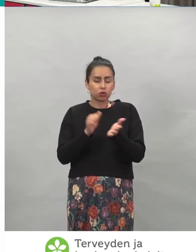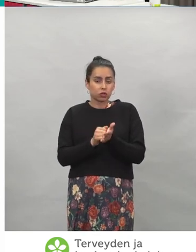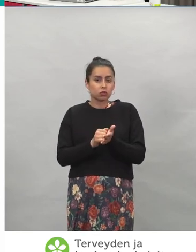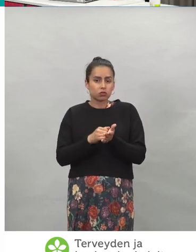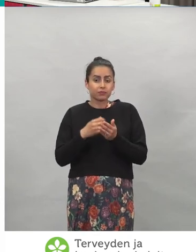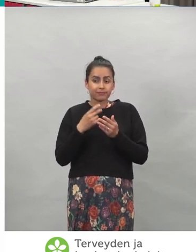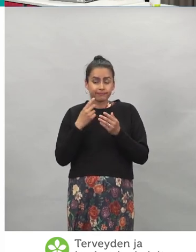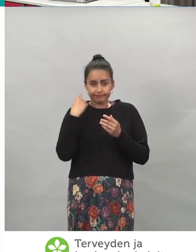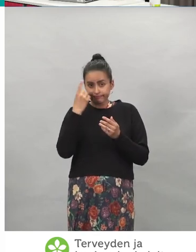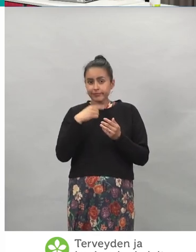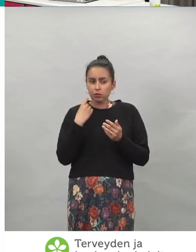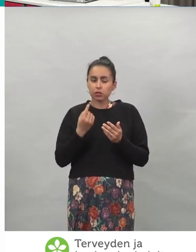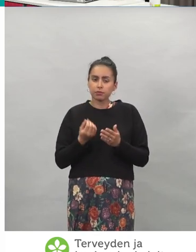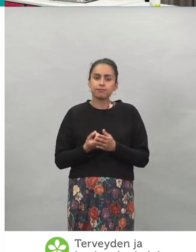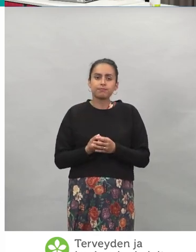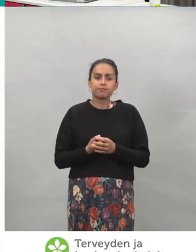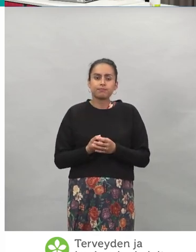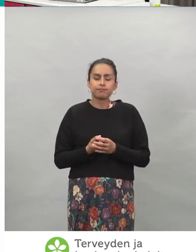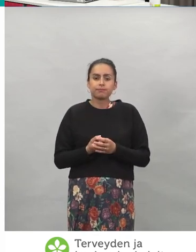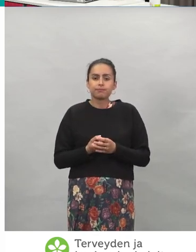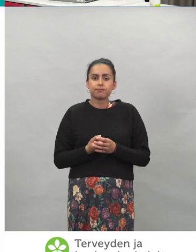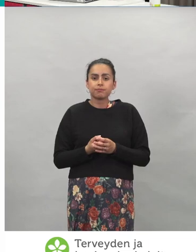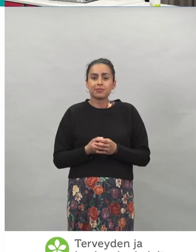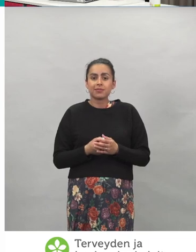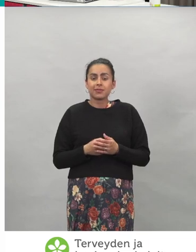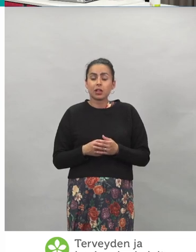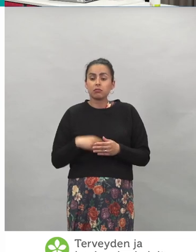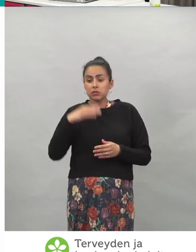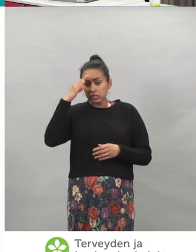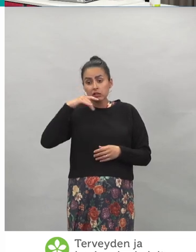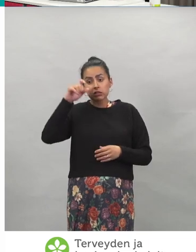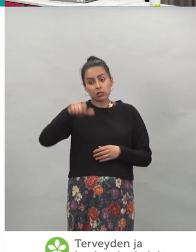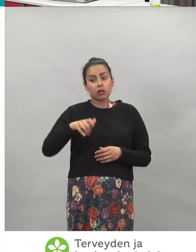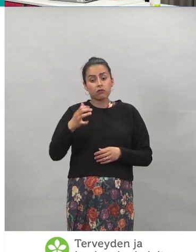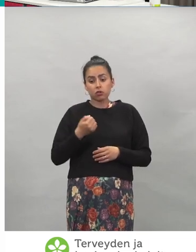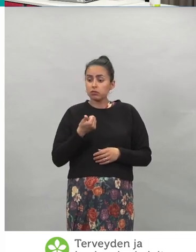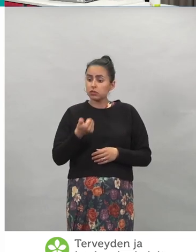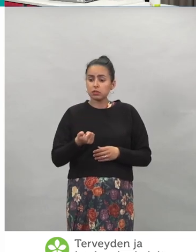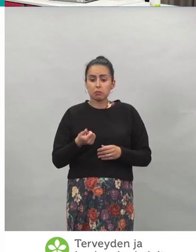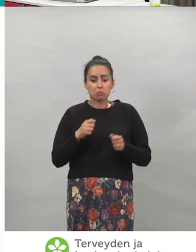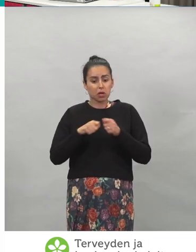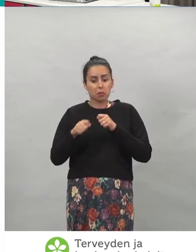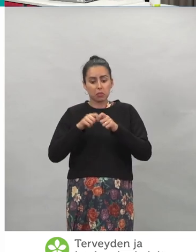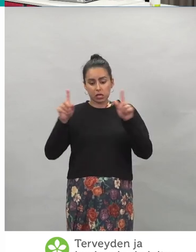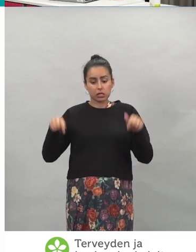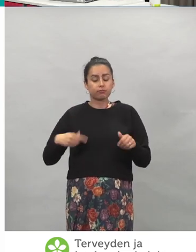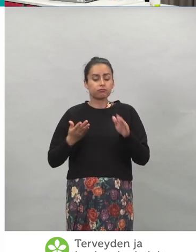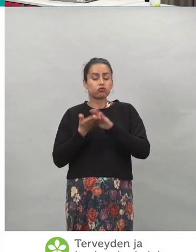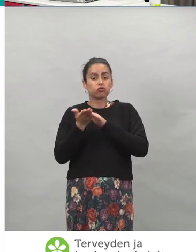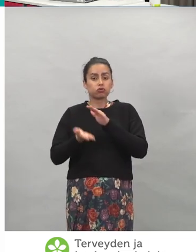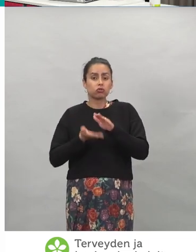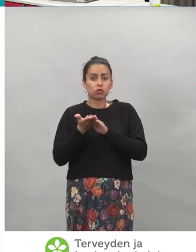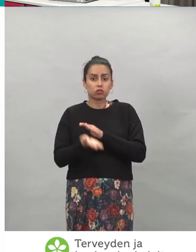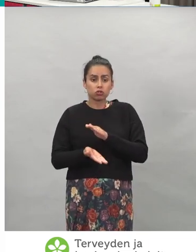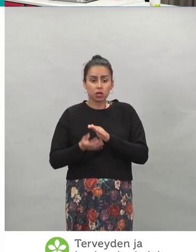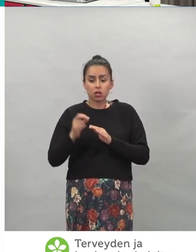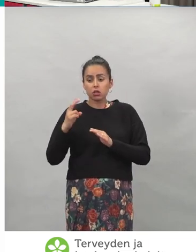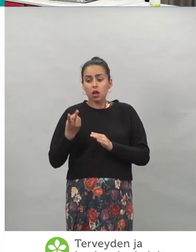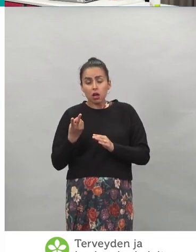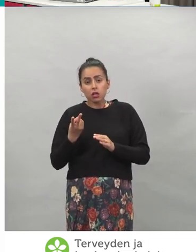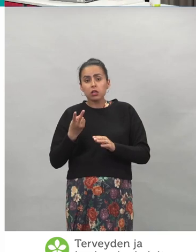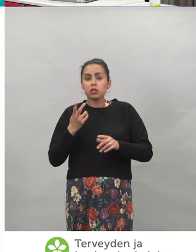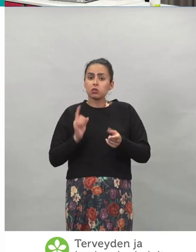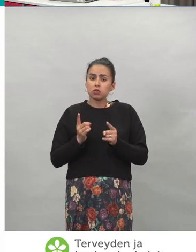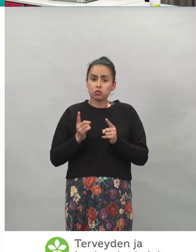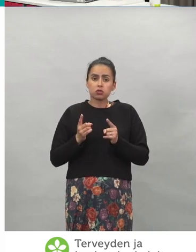todella tämän voi kansalainen itsellensä tulostaa paperille, tai jos tämän haluaa tallentaa